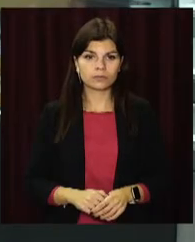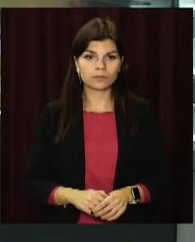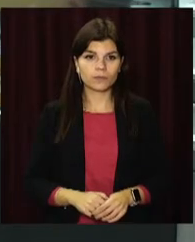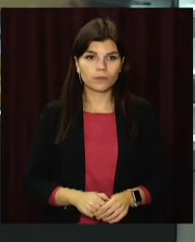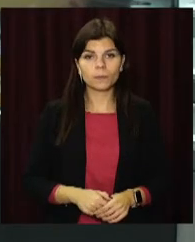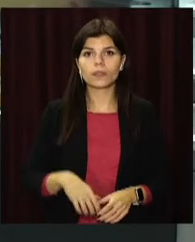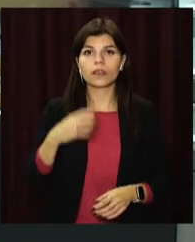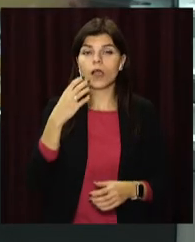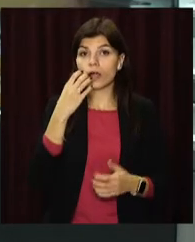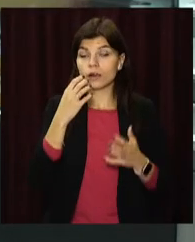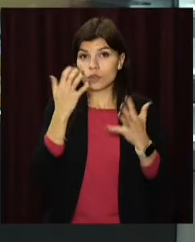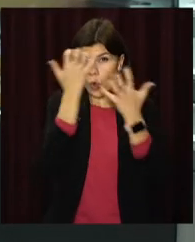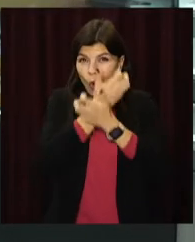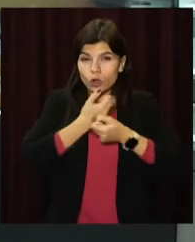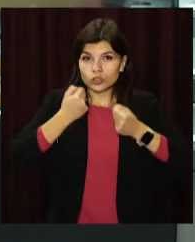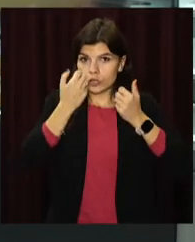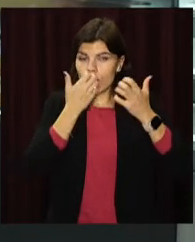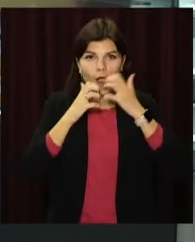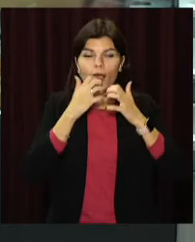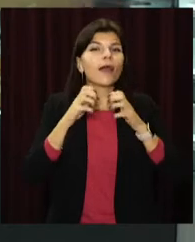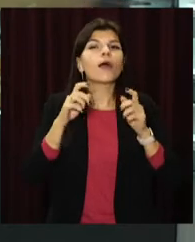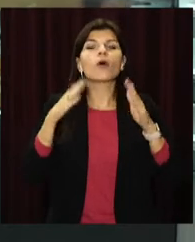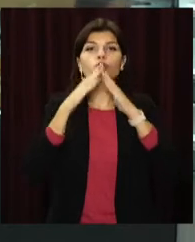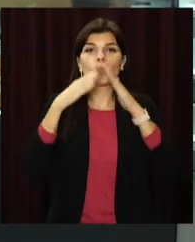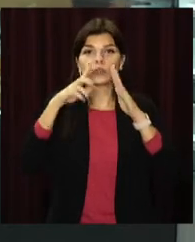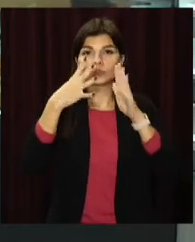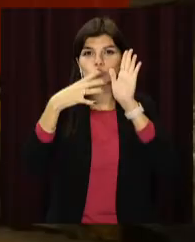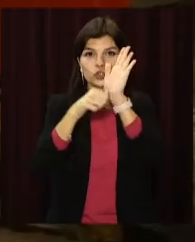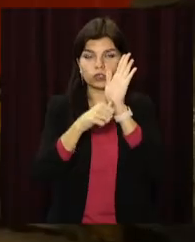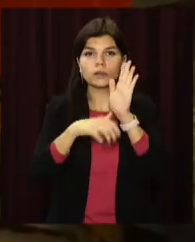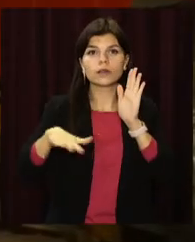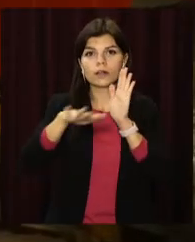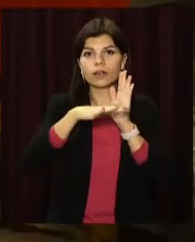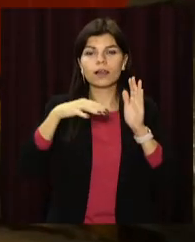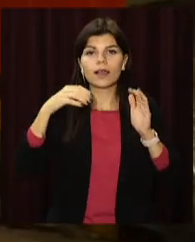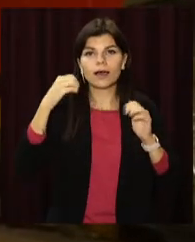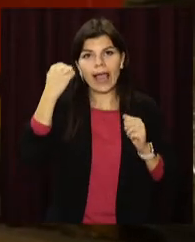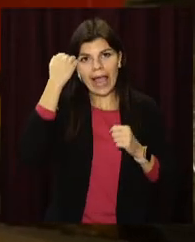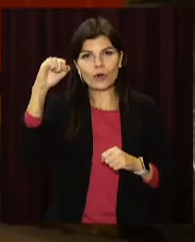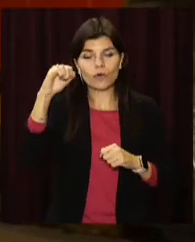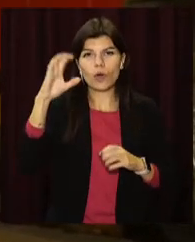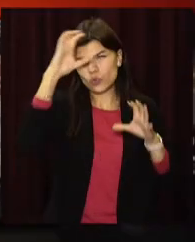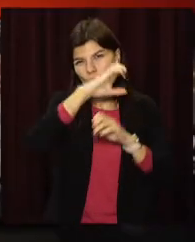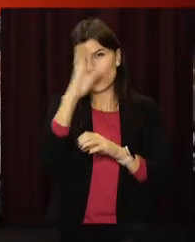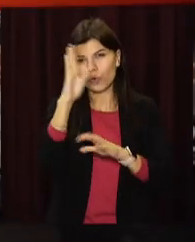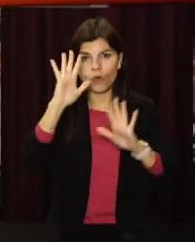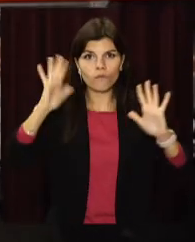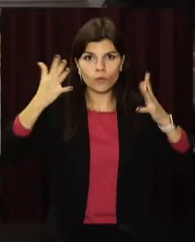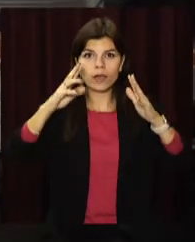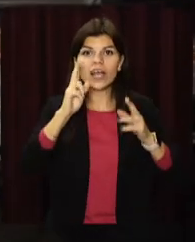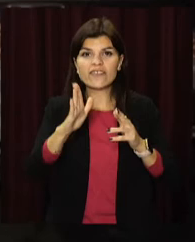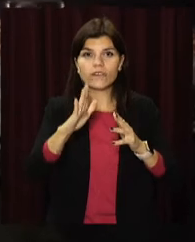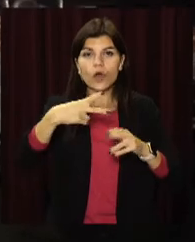Гаряча ніч видалася в мешканців будинку 46 по проспекту Героїв у Дніпрі. Десь о півночі зайнялося у